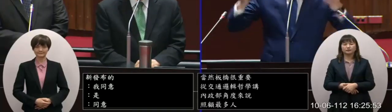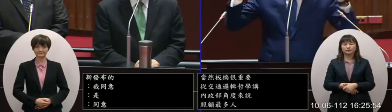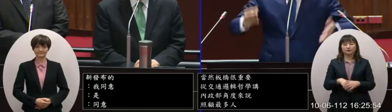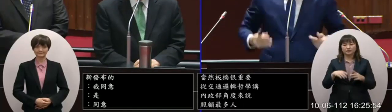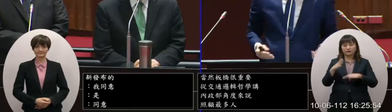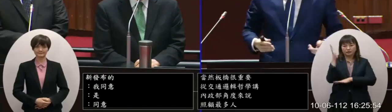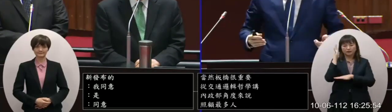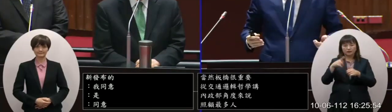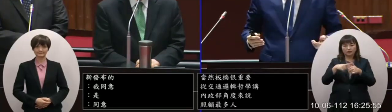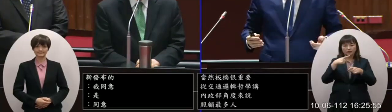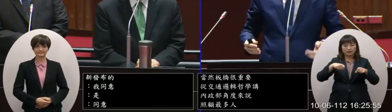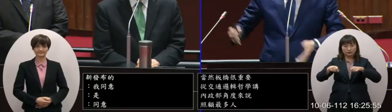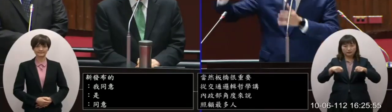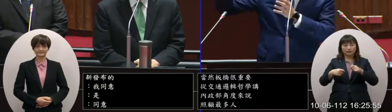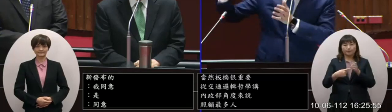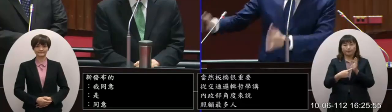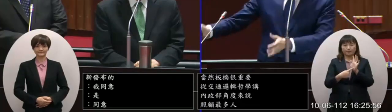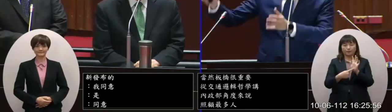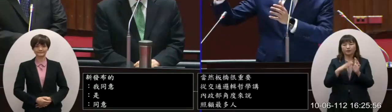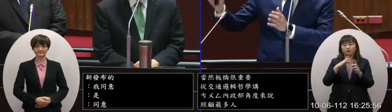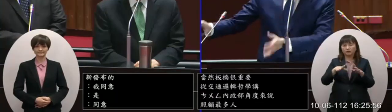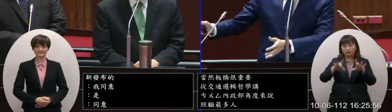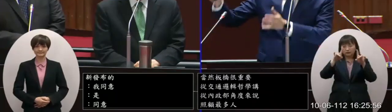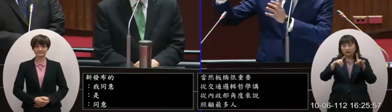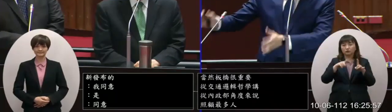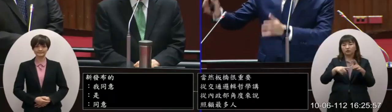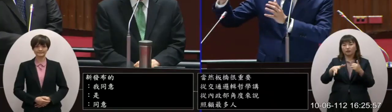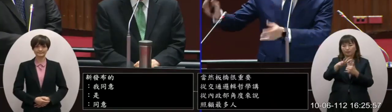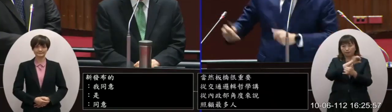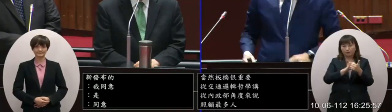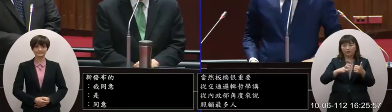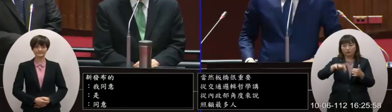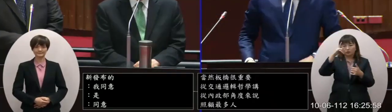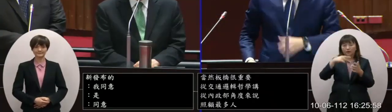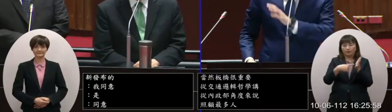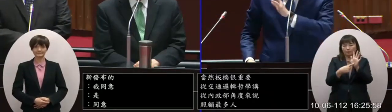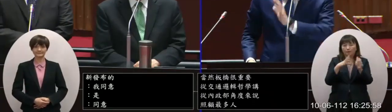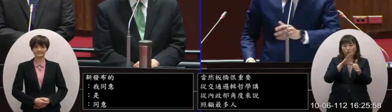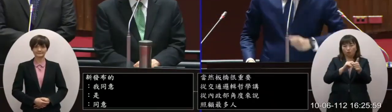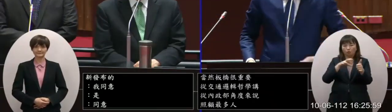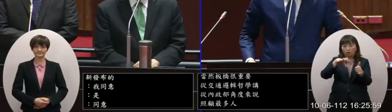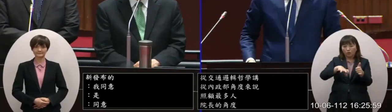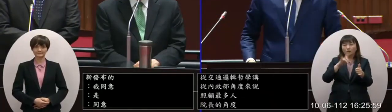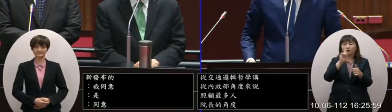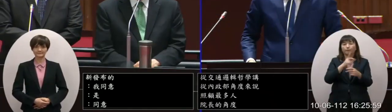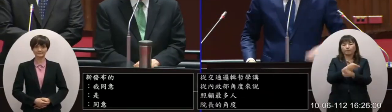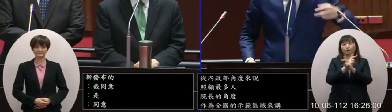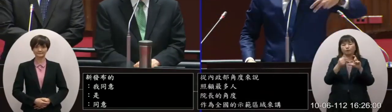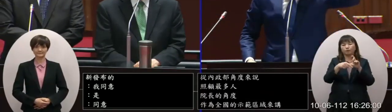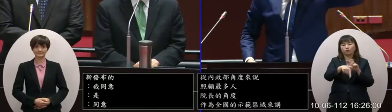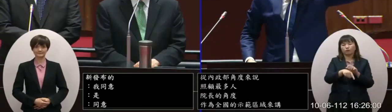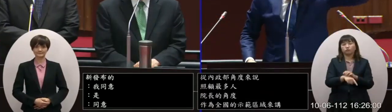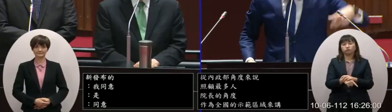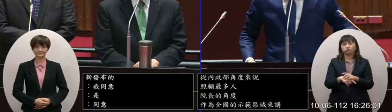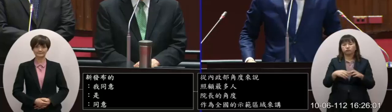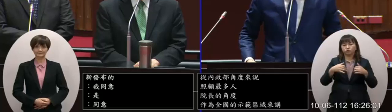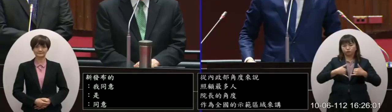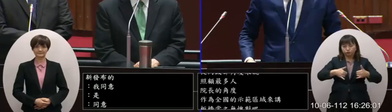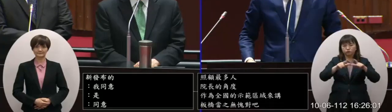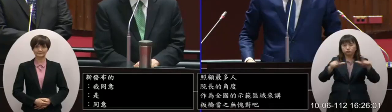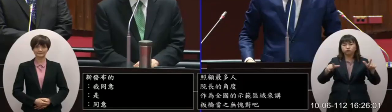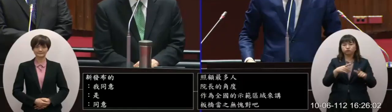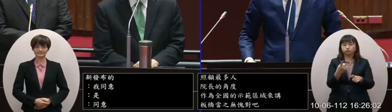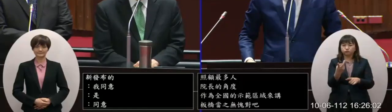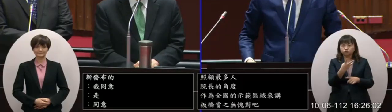我們政府要有個政策方向我要以板橋做為全台灣交通改善示範區真的很簡單為什麼就那幾條大馬